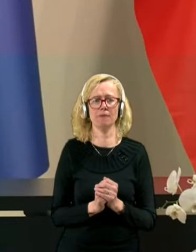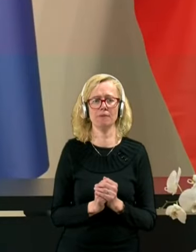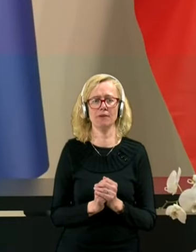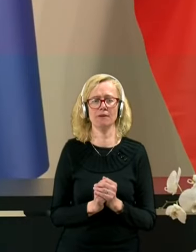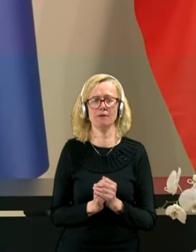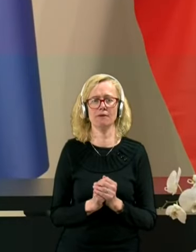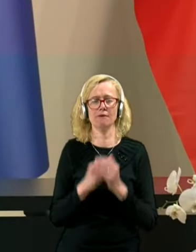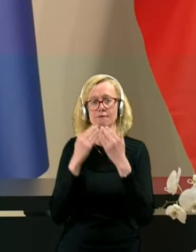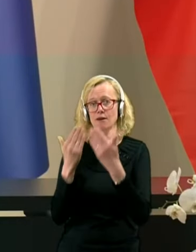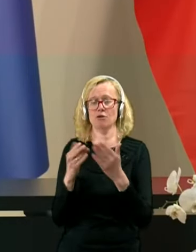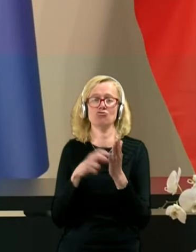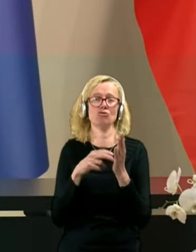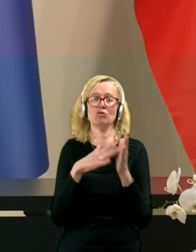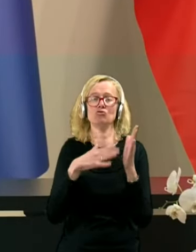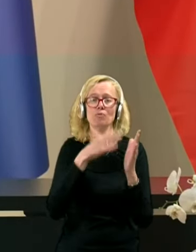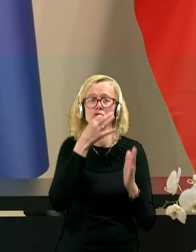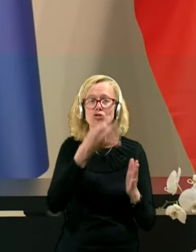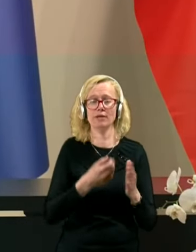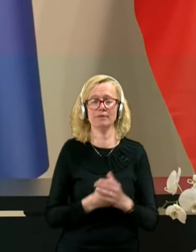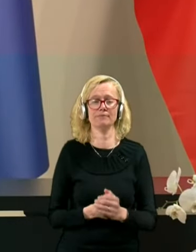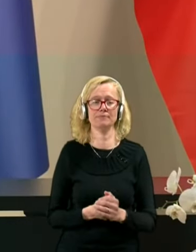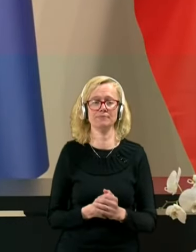Hvala lepa, še kako vršanje.